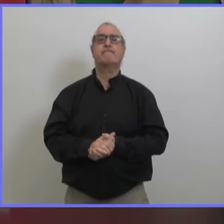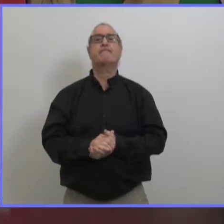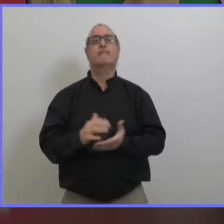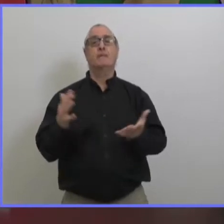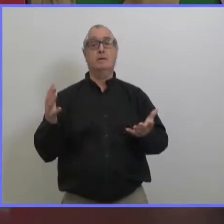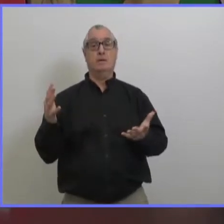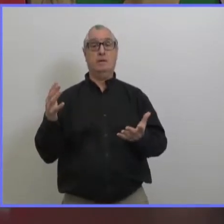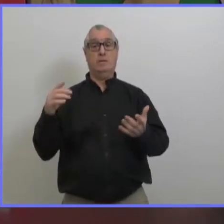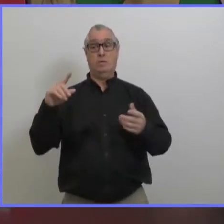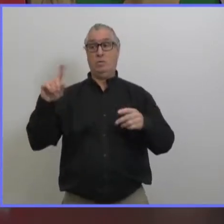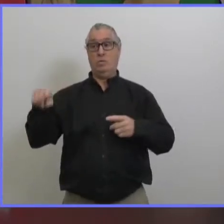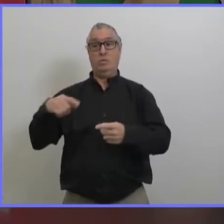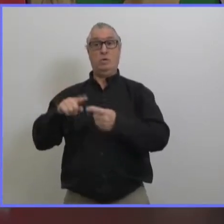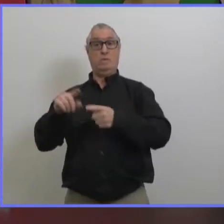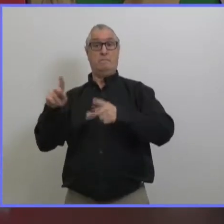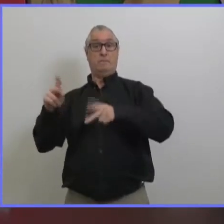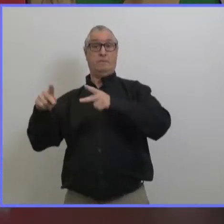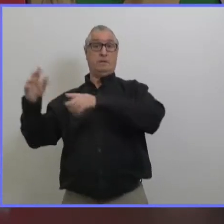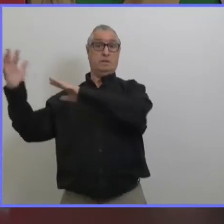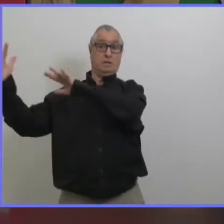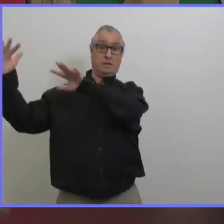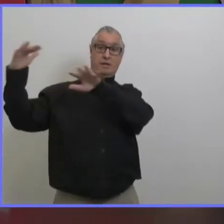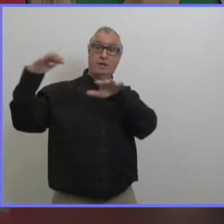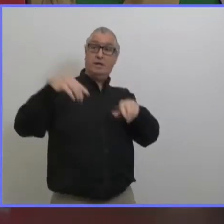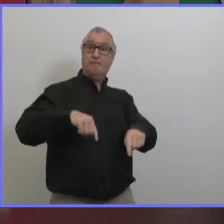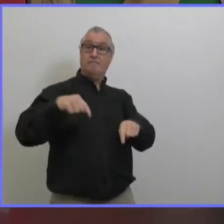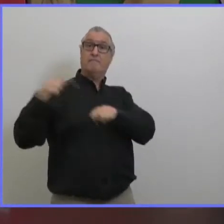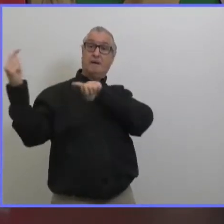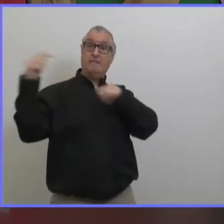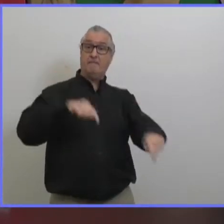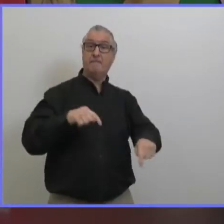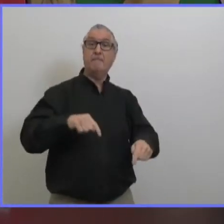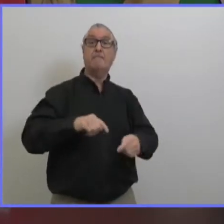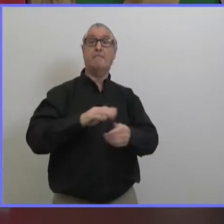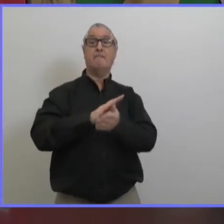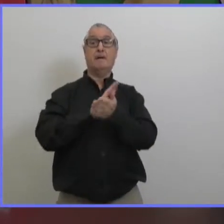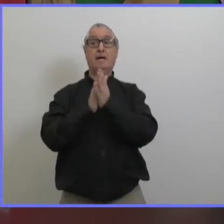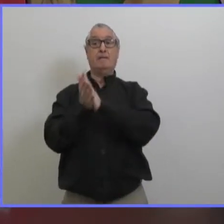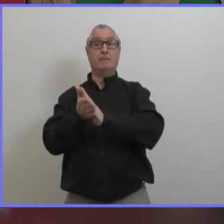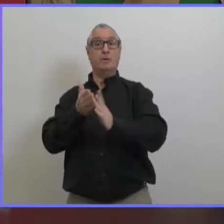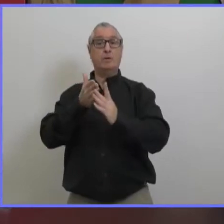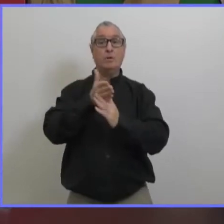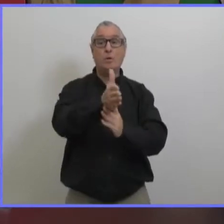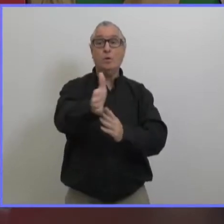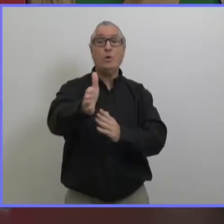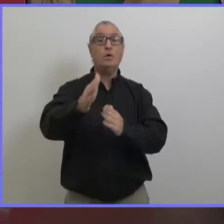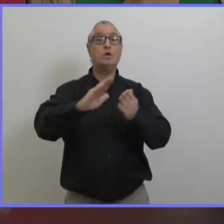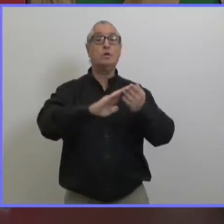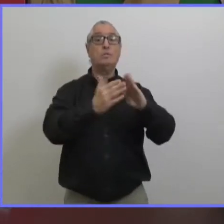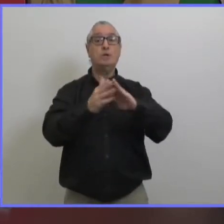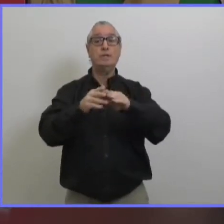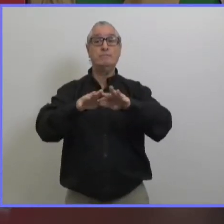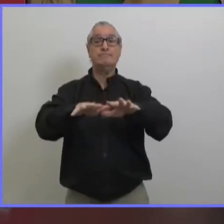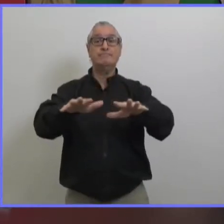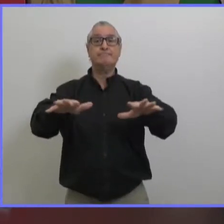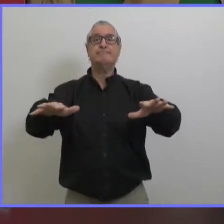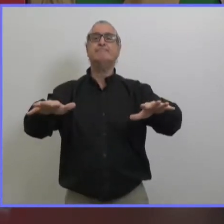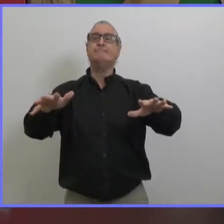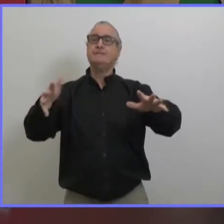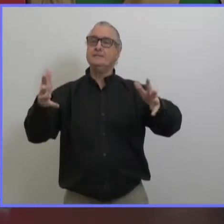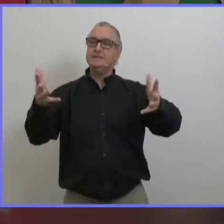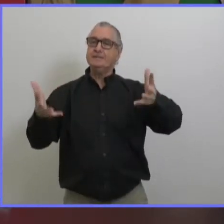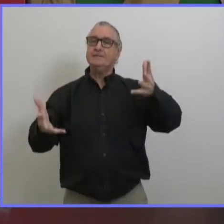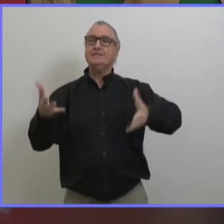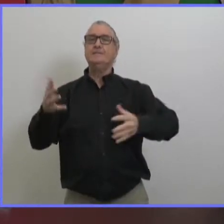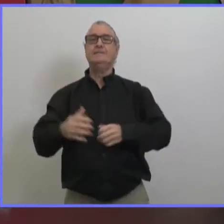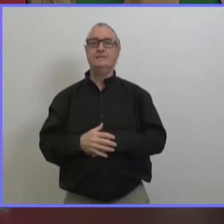préoccupant combien de temps ça prendrait pour atteindre le stade de la commission transmission communautaire mais si tout le monde s'en tient aux gestes barrières aux précautions